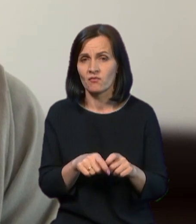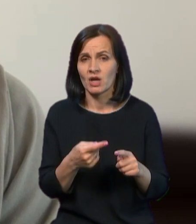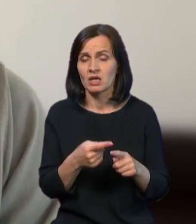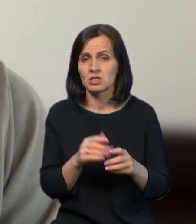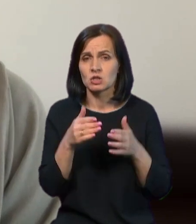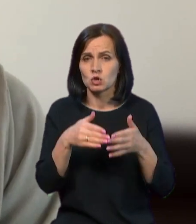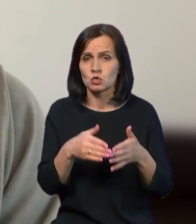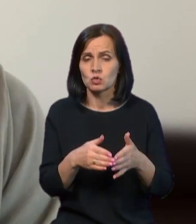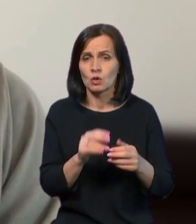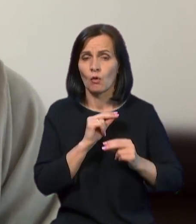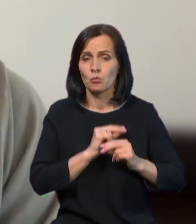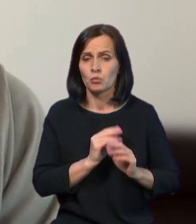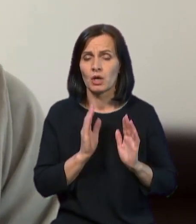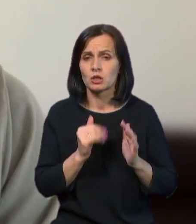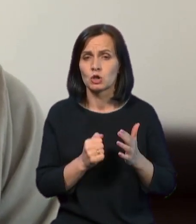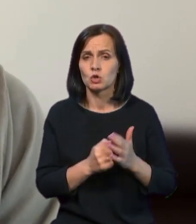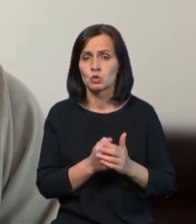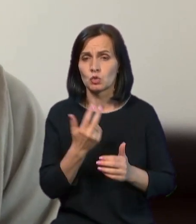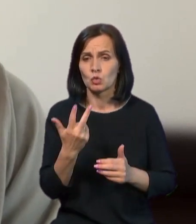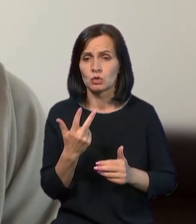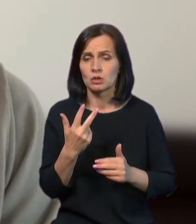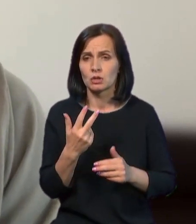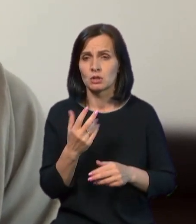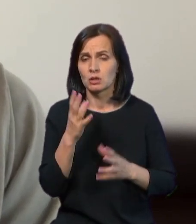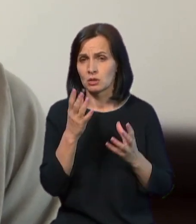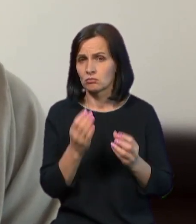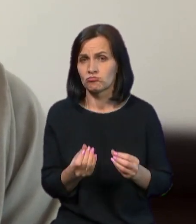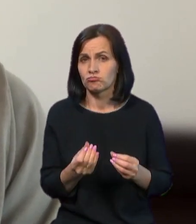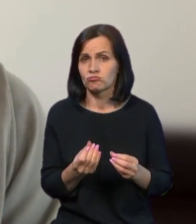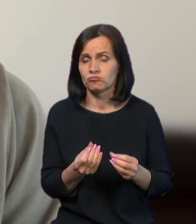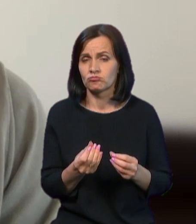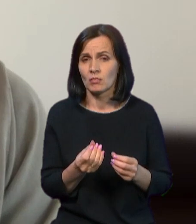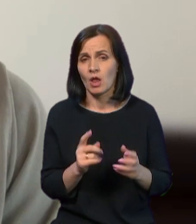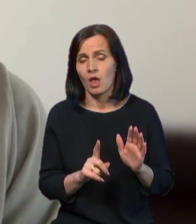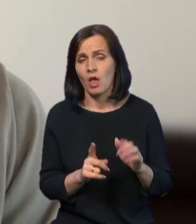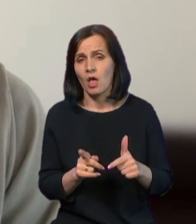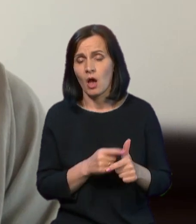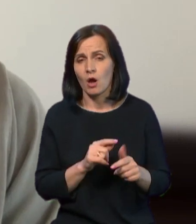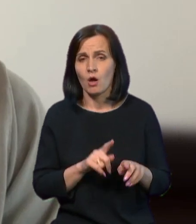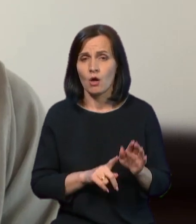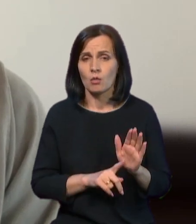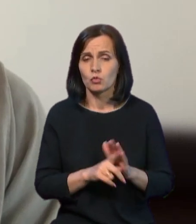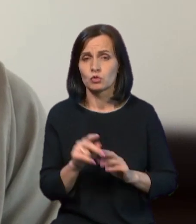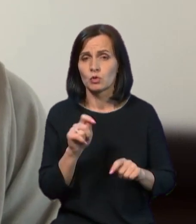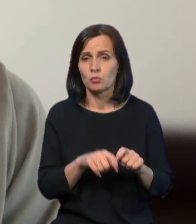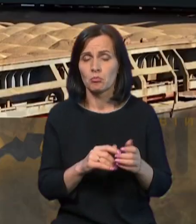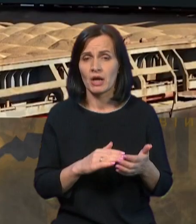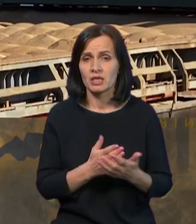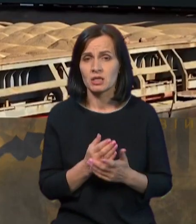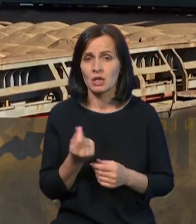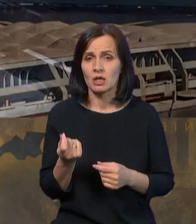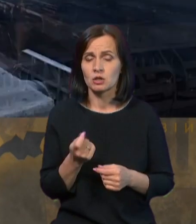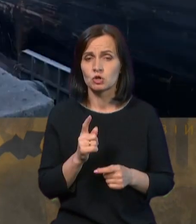судна. Вони працювали лише до третєї години, наприклад. Або починали перевіряти якість зерна, що суттєво